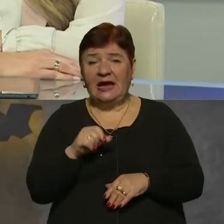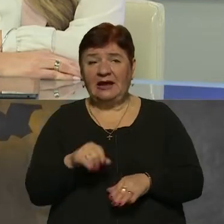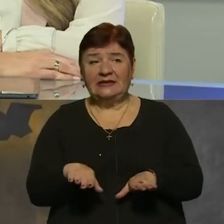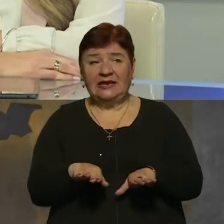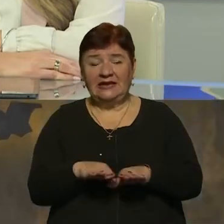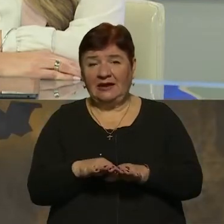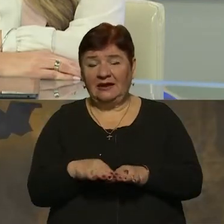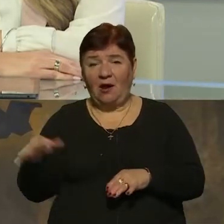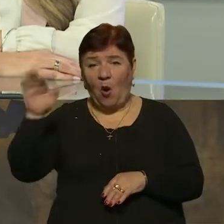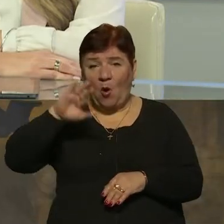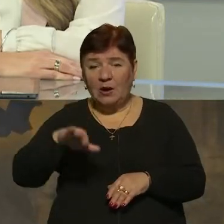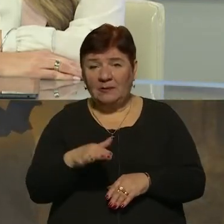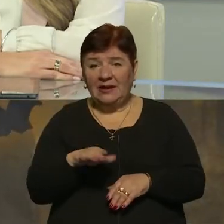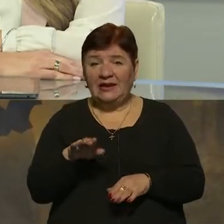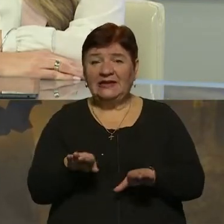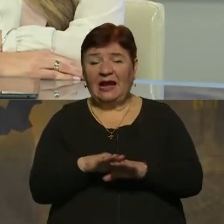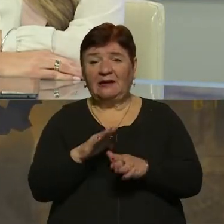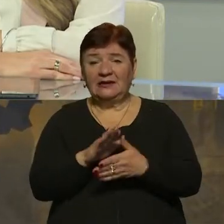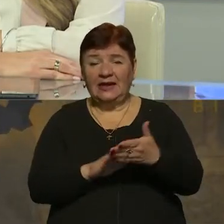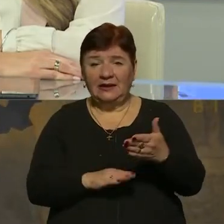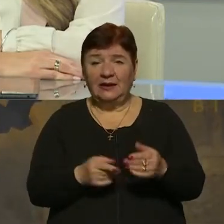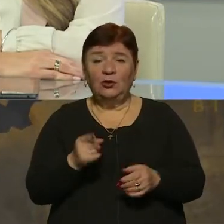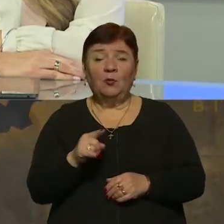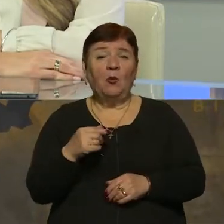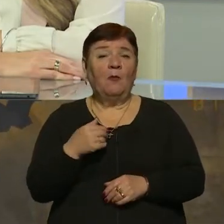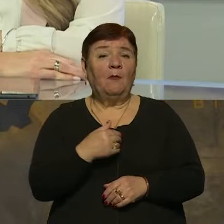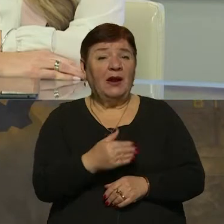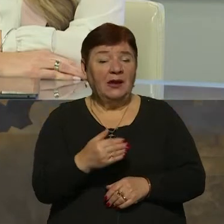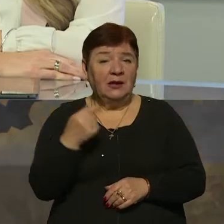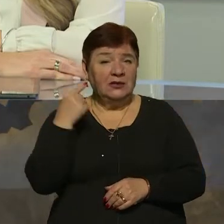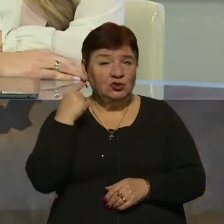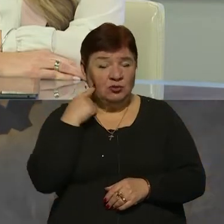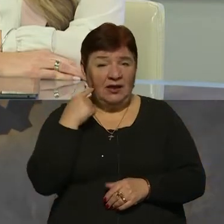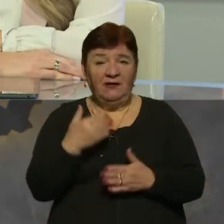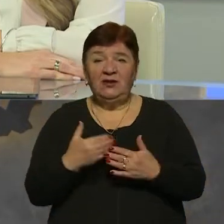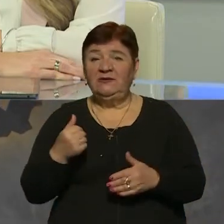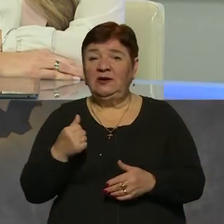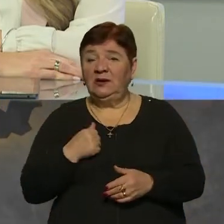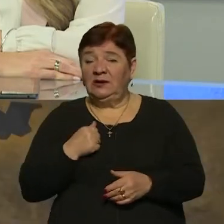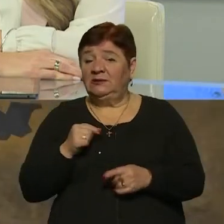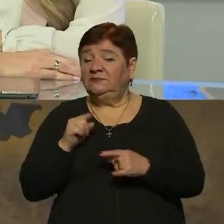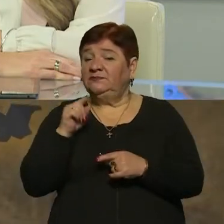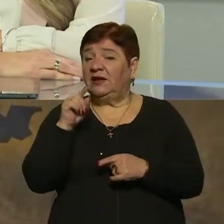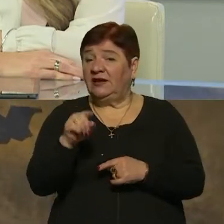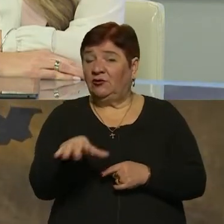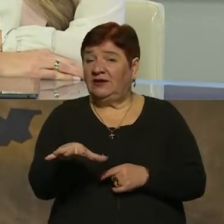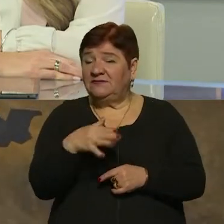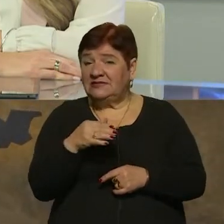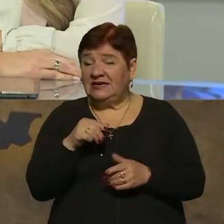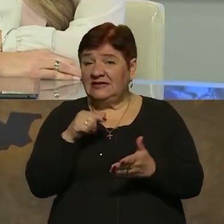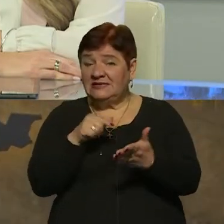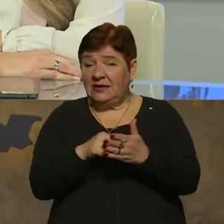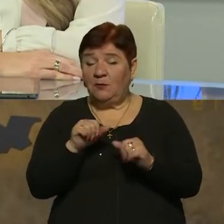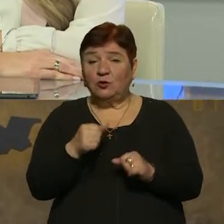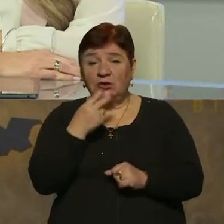і так далі. Тому ми чули від військових, що далеко не всі цілі можна